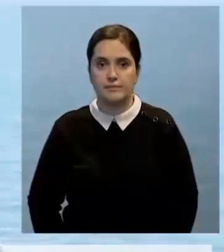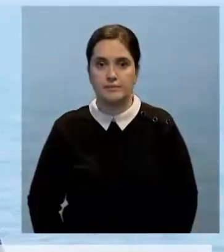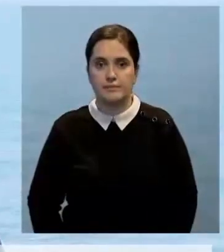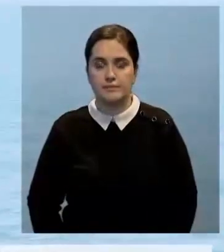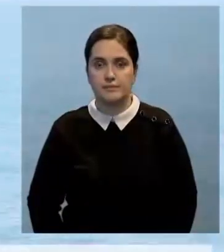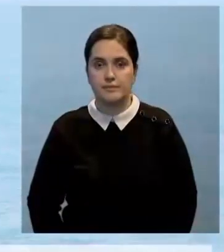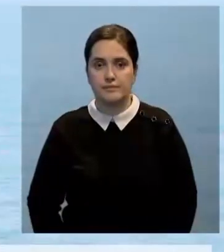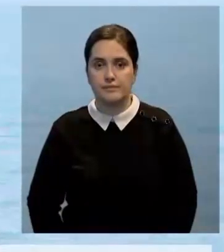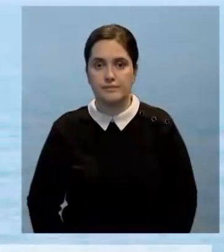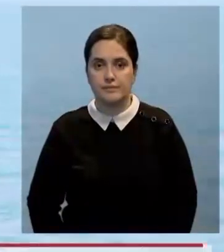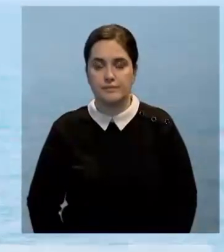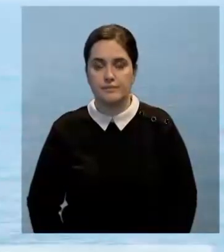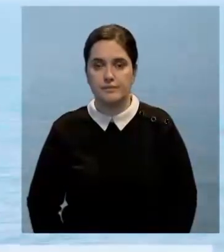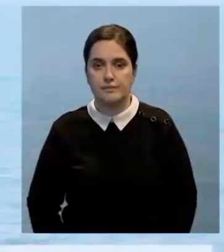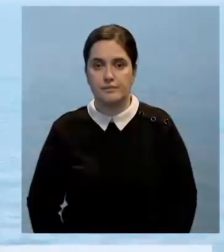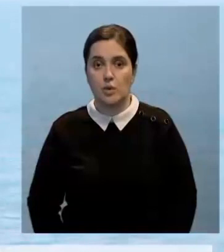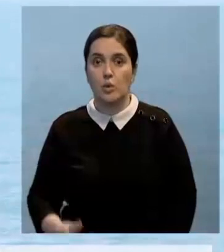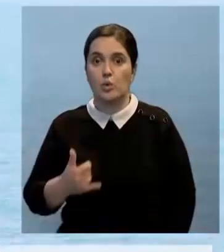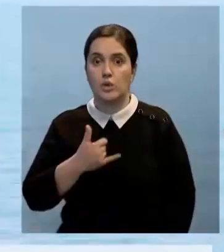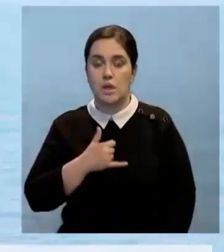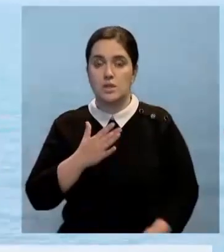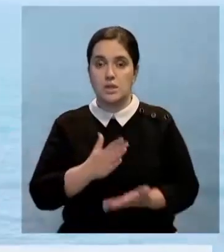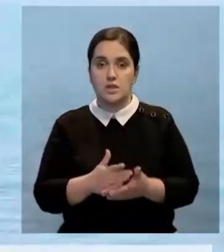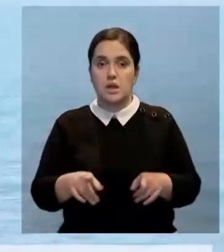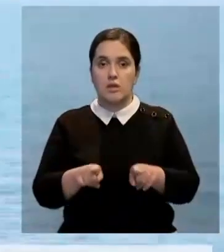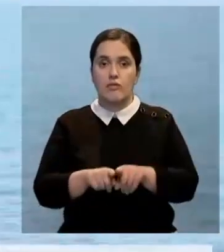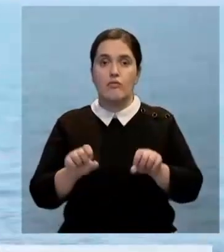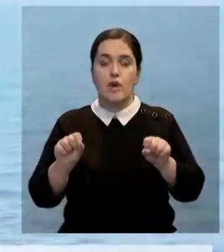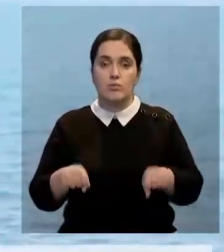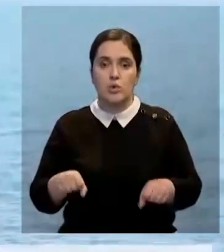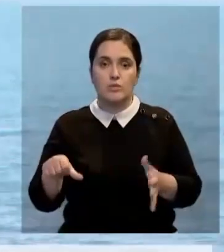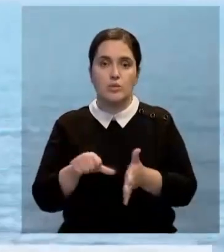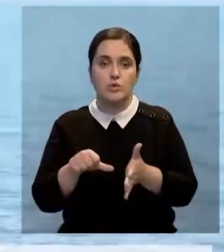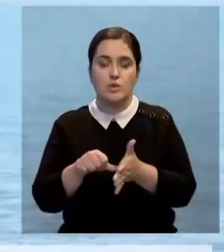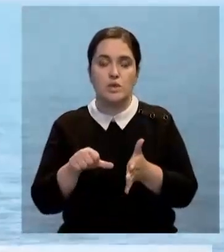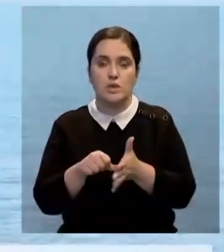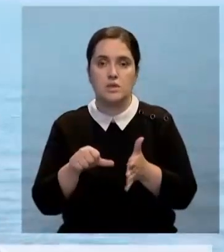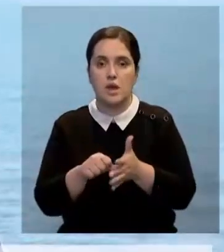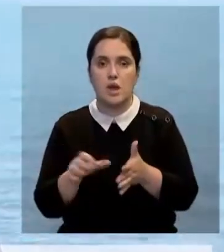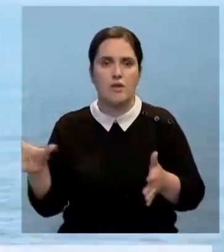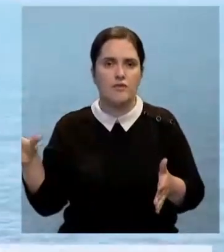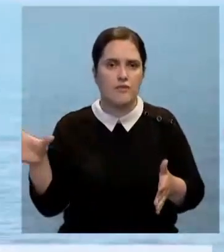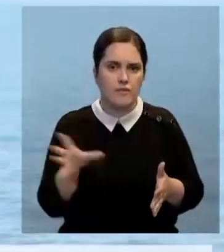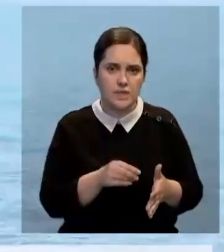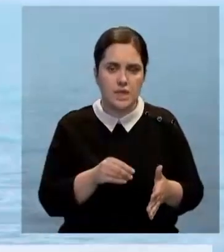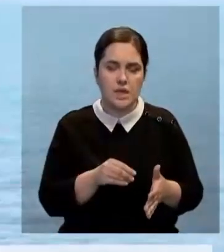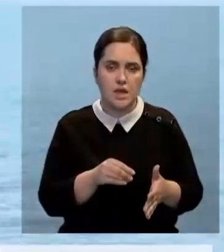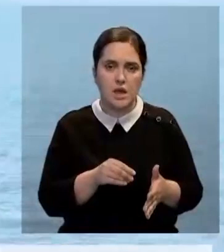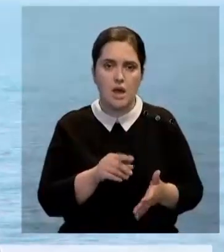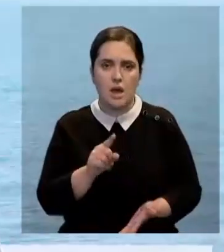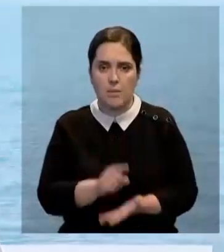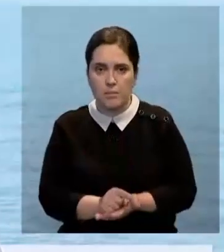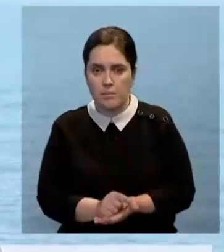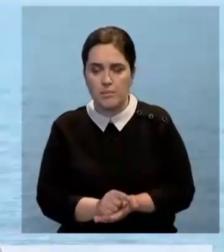Мы предусмотрели такую возможность, чтобы в данном мероприятии принимали участие все абсолютно без исключения. Мы